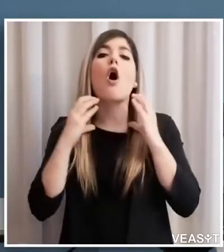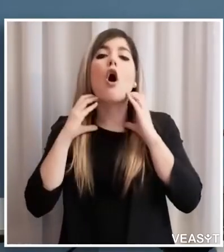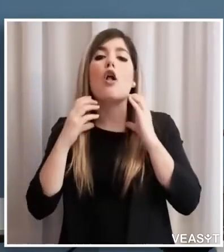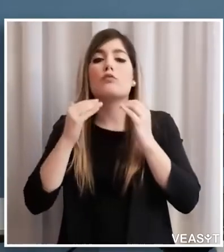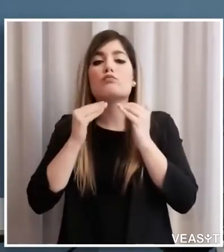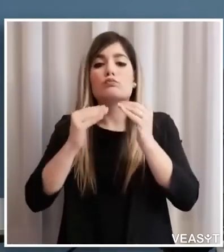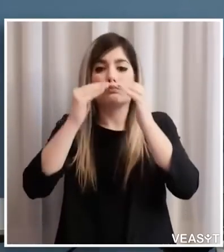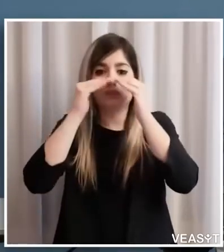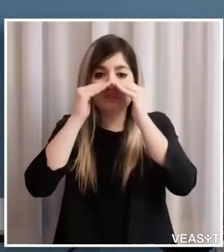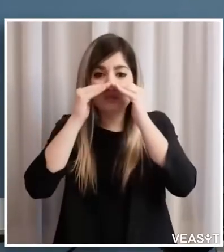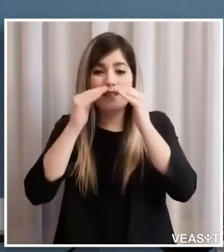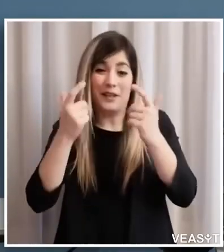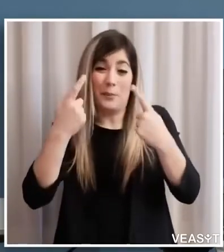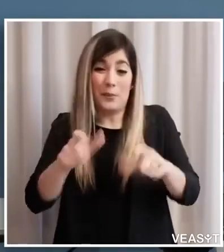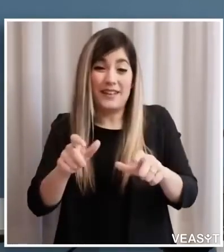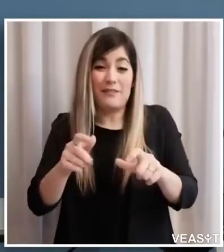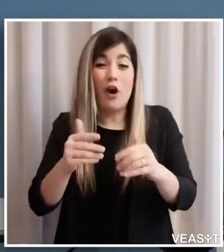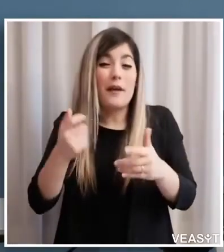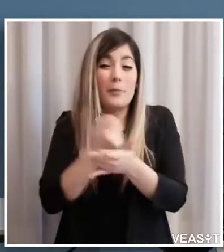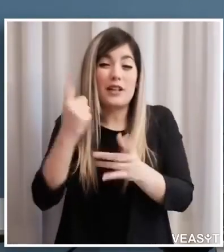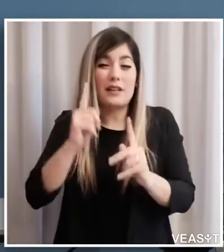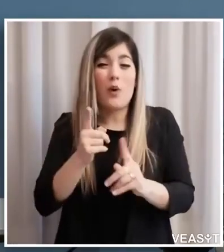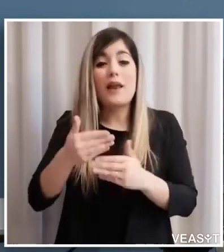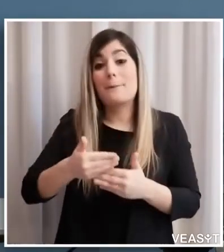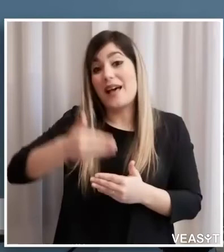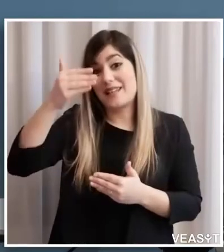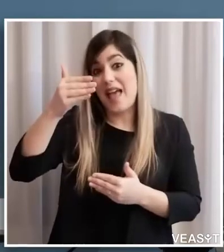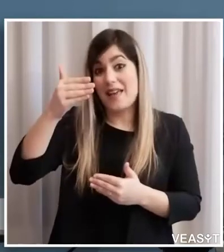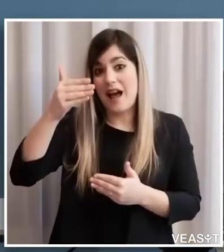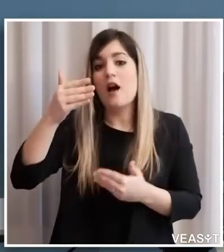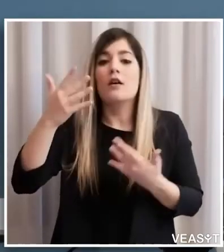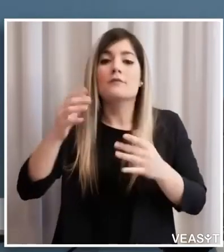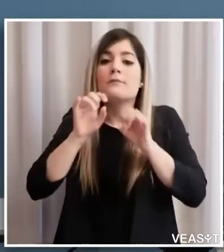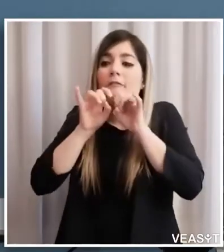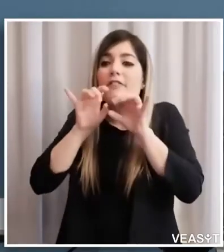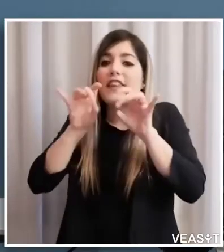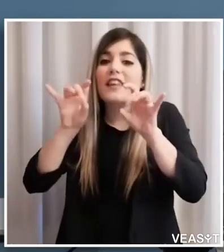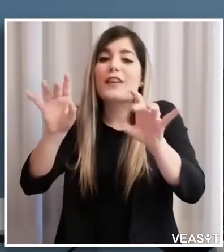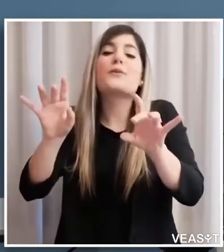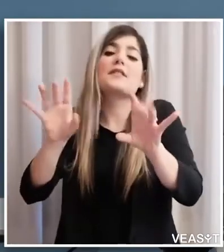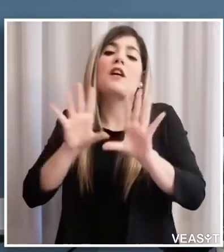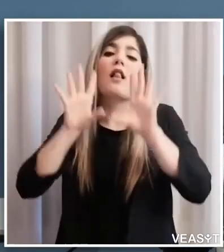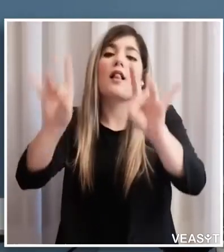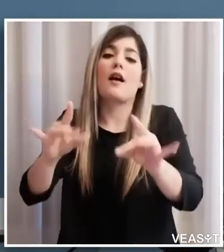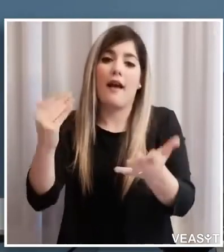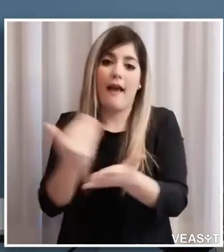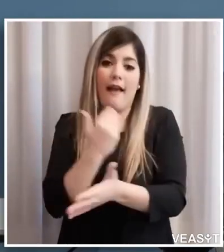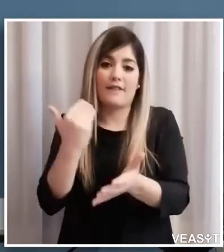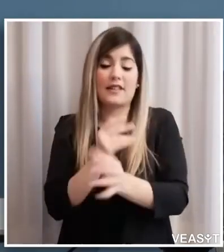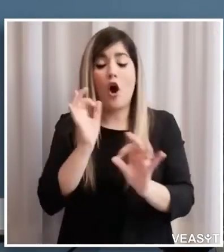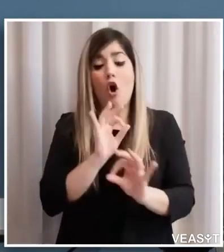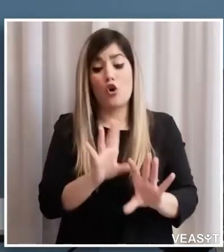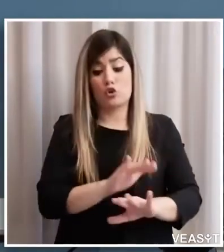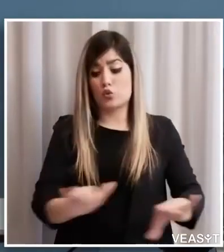barriera che evita che il particolato vada su un'altra persona o su una superficie dove qualcuno può